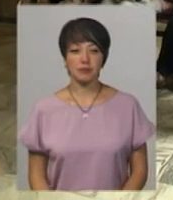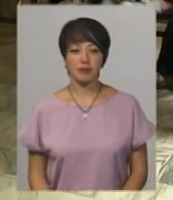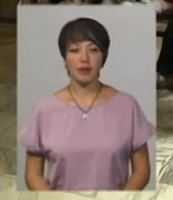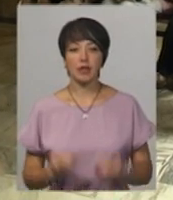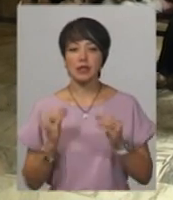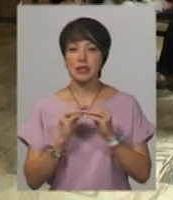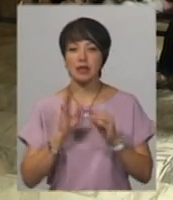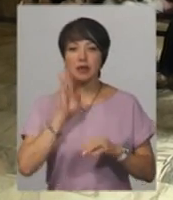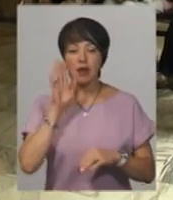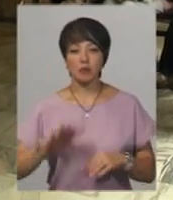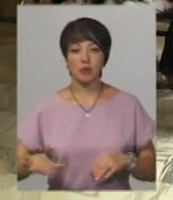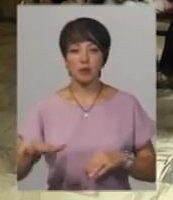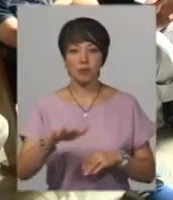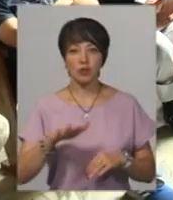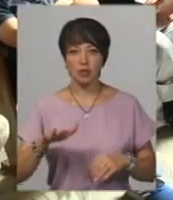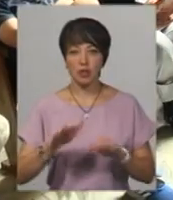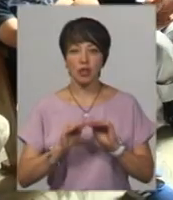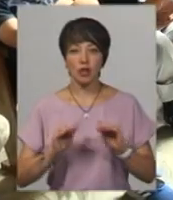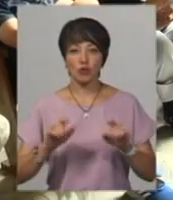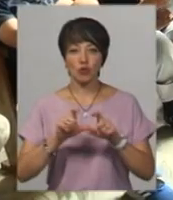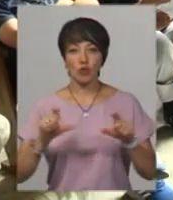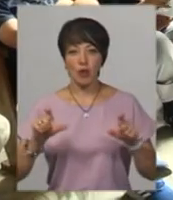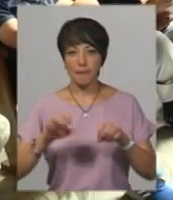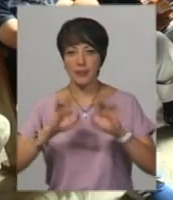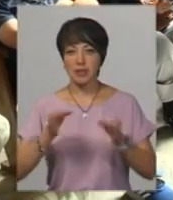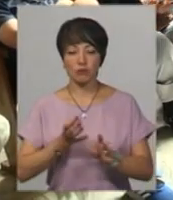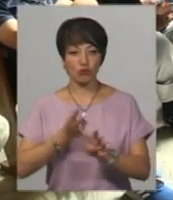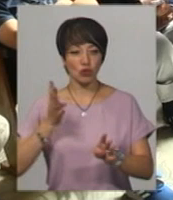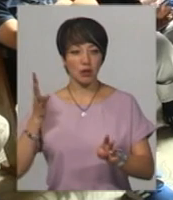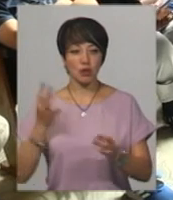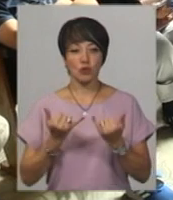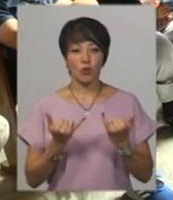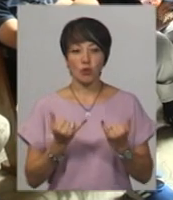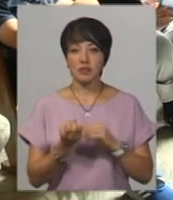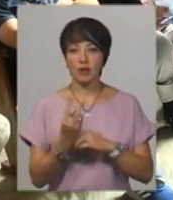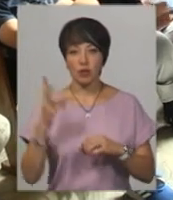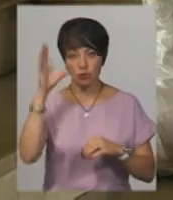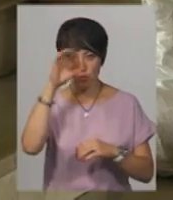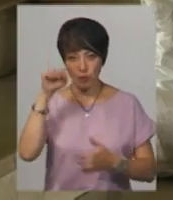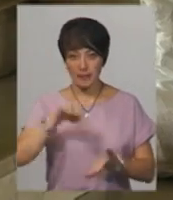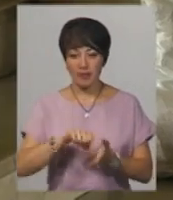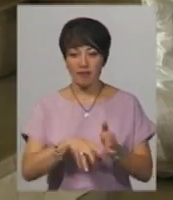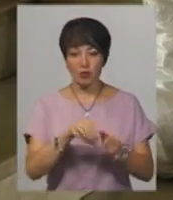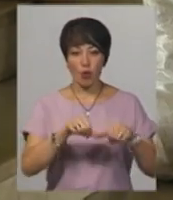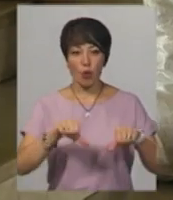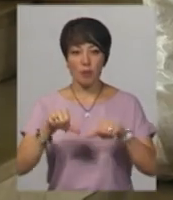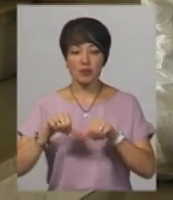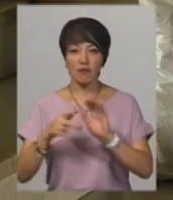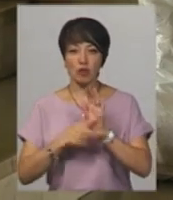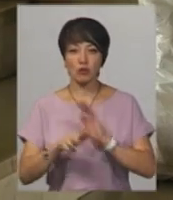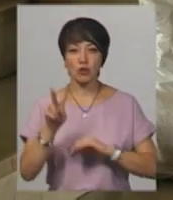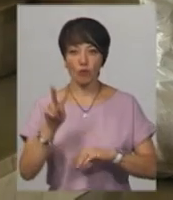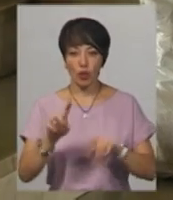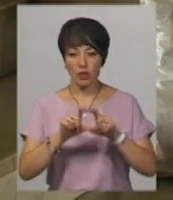10-та ранку у приміщенні Хмельницької дитячої школи мистецтв Чарга. Сьогодні з 12-ї ночі представники виборчих комісій 82-х